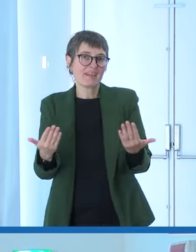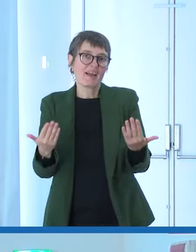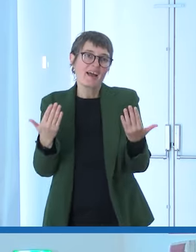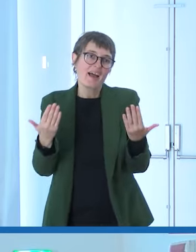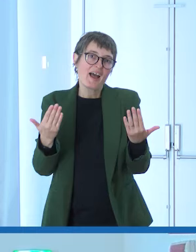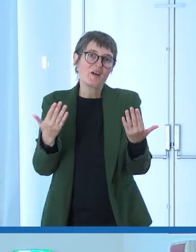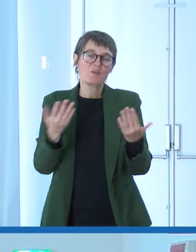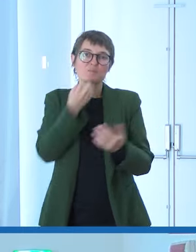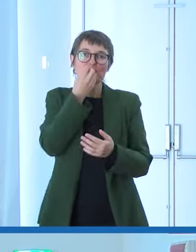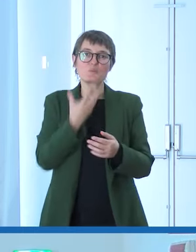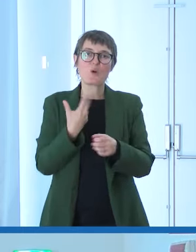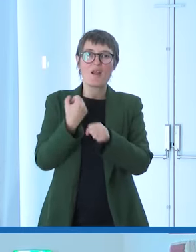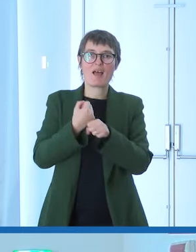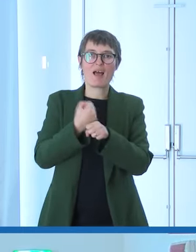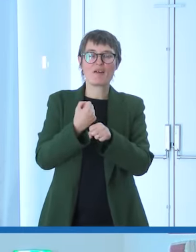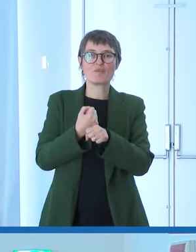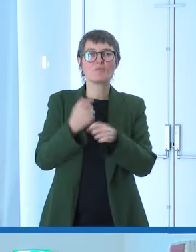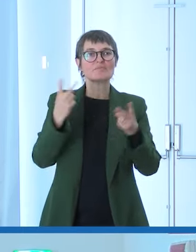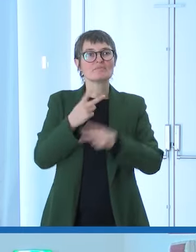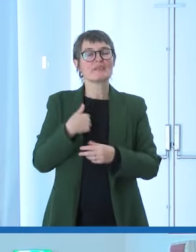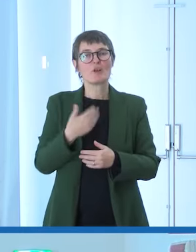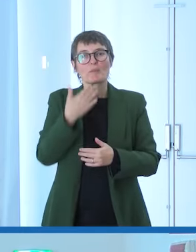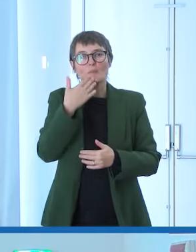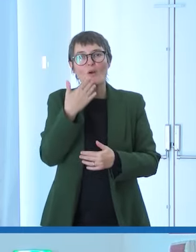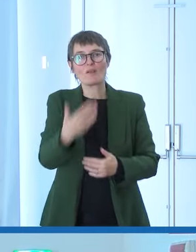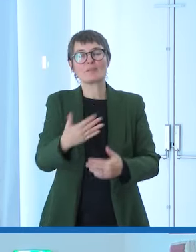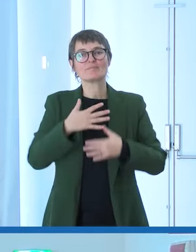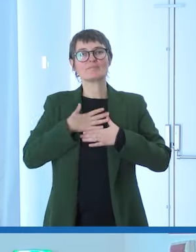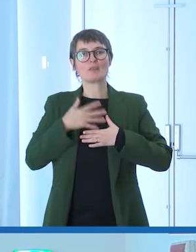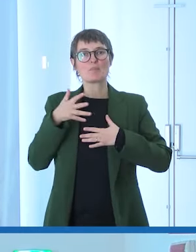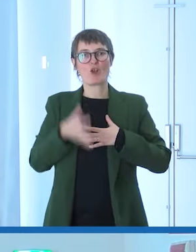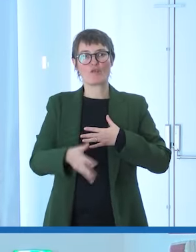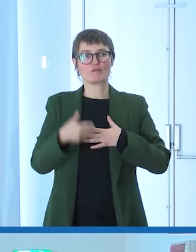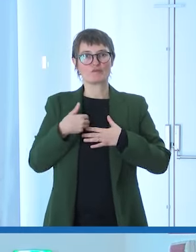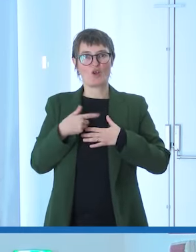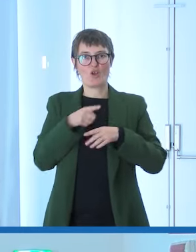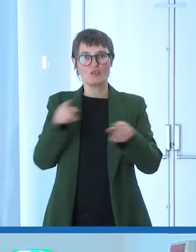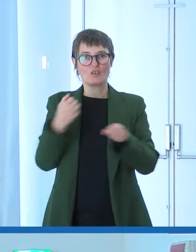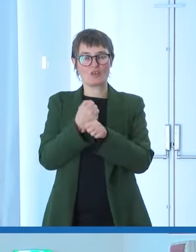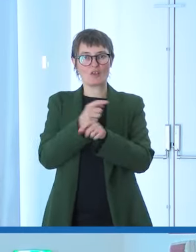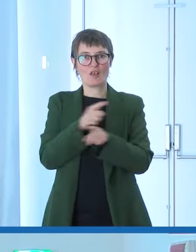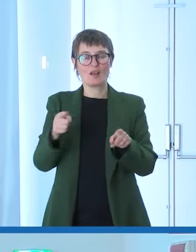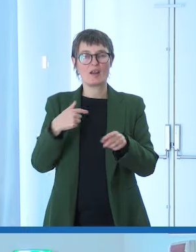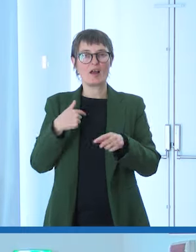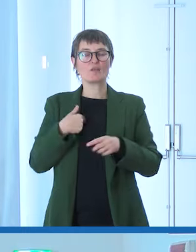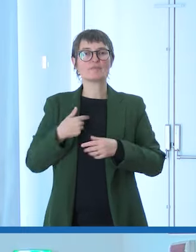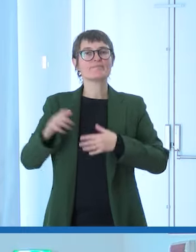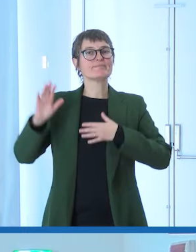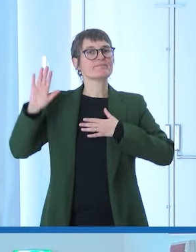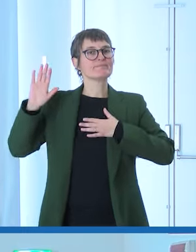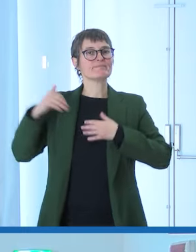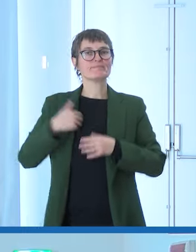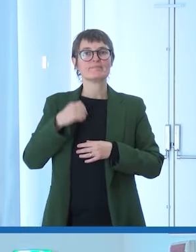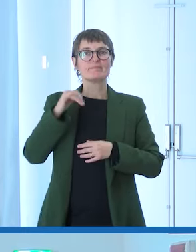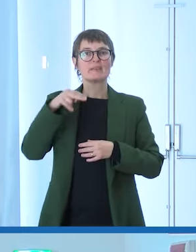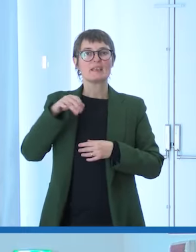di ringraziamento sincero per quello che fate, vi assicuro che l'INAIL non si tirerà indietro nell'attuazione di